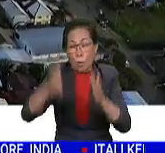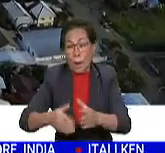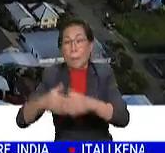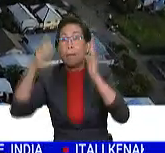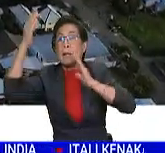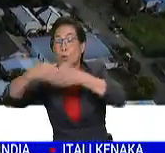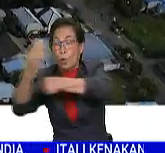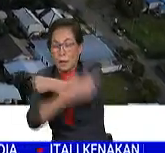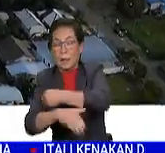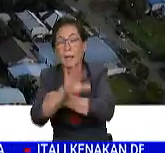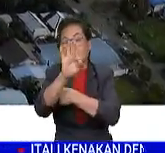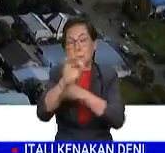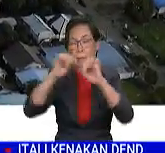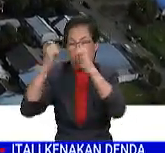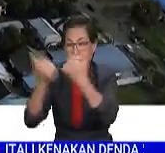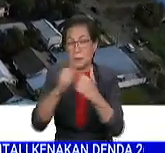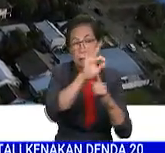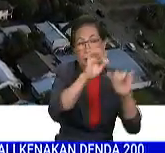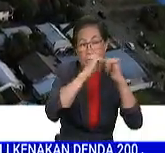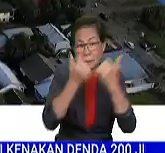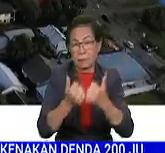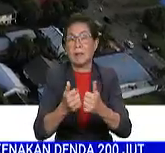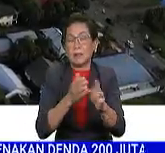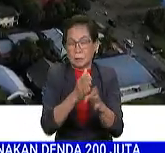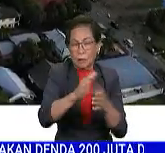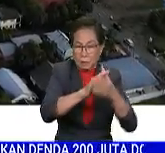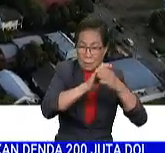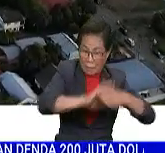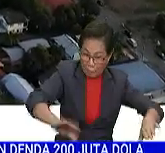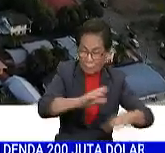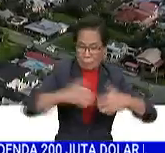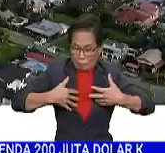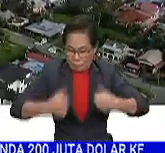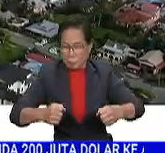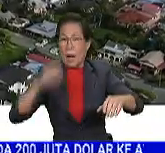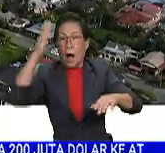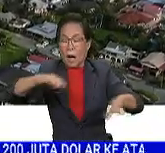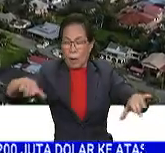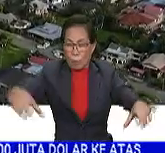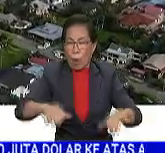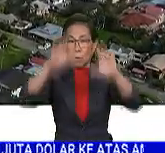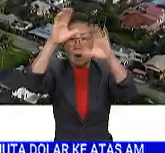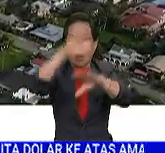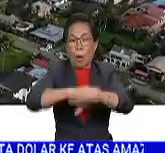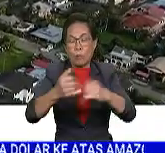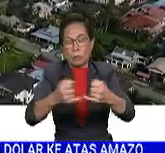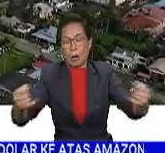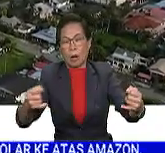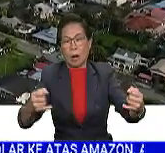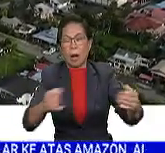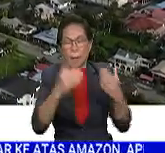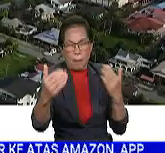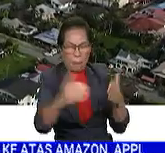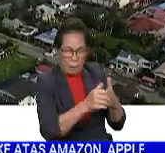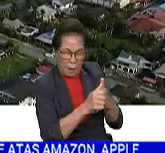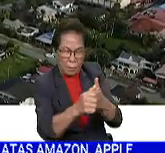negara serta sembilan agensi dalam sektor keselamatan dan kesihatan akan dilaksanakan secara dalam talian berbanding